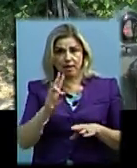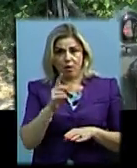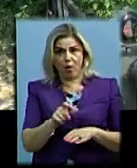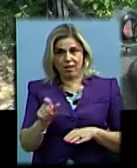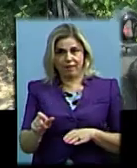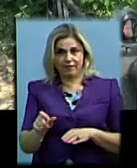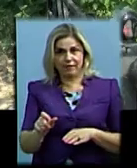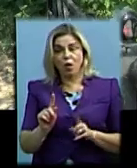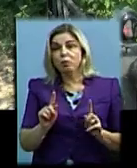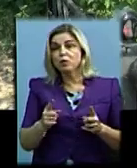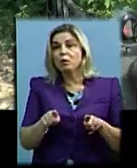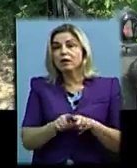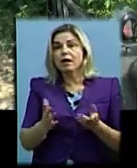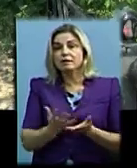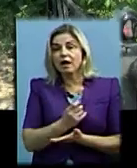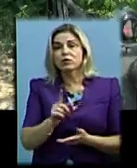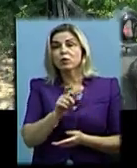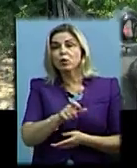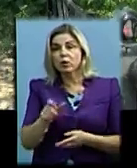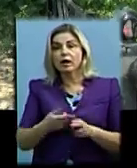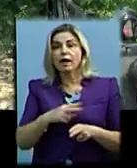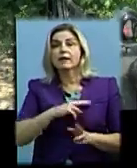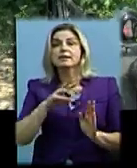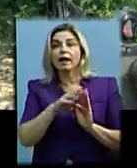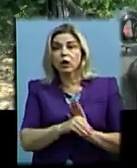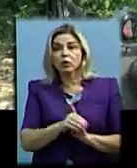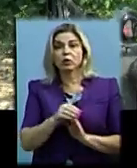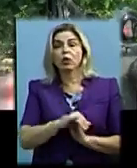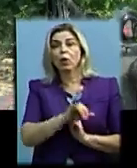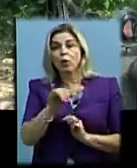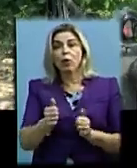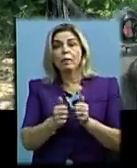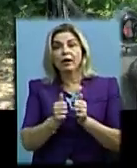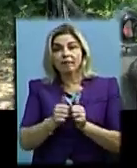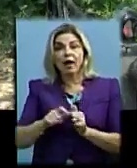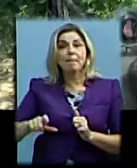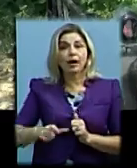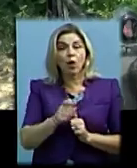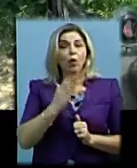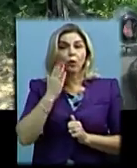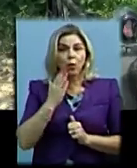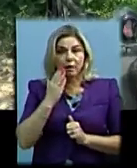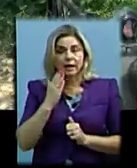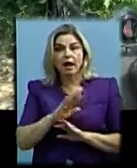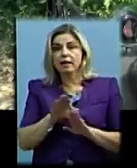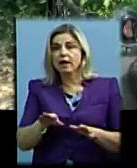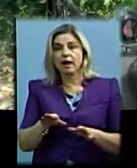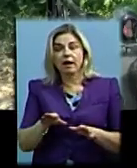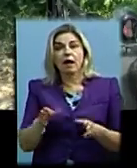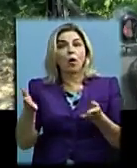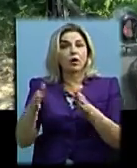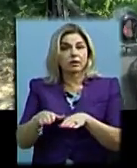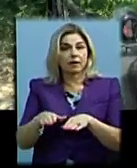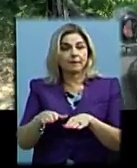І чому так сталося, що людей, які загинули біля берегів Румунії, не лежали в